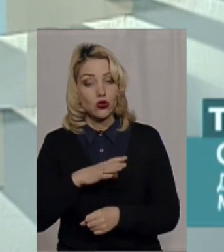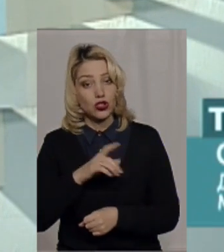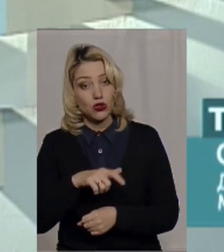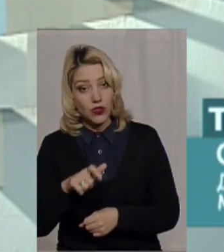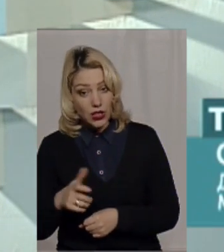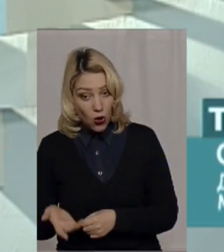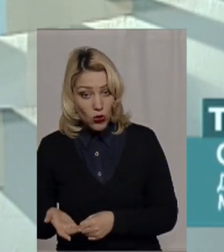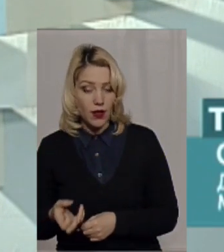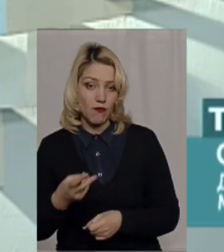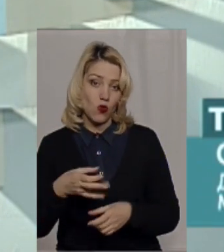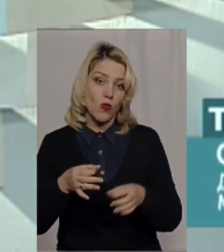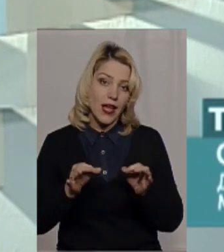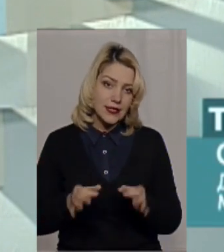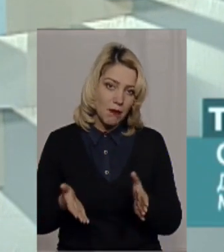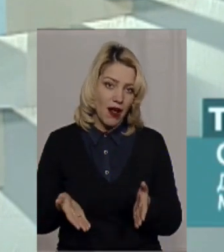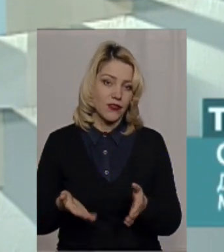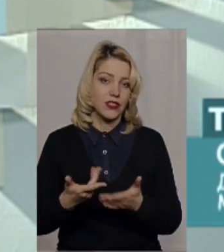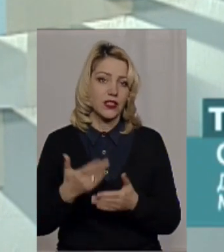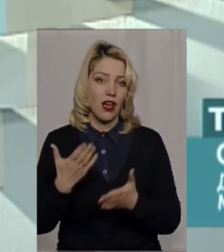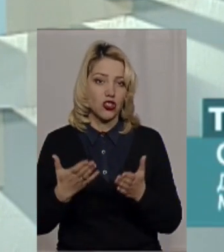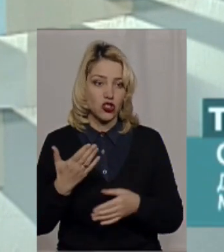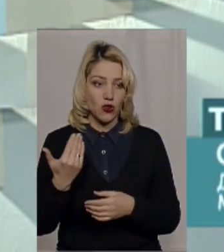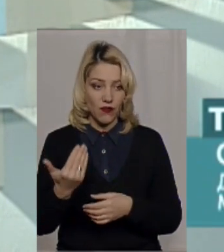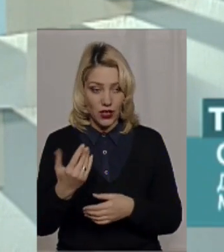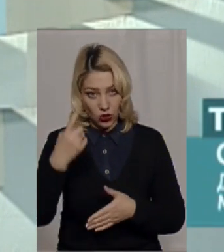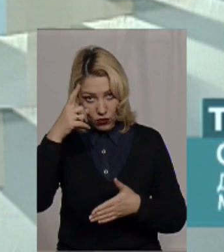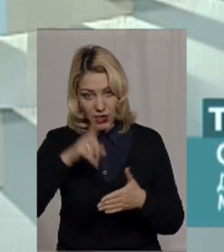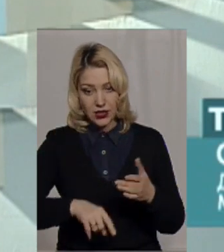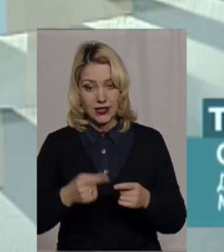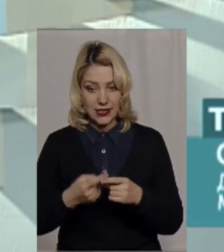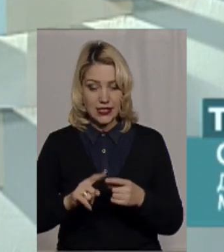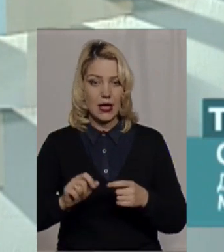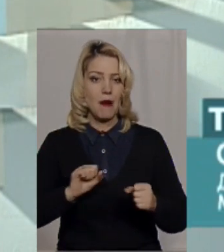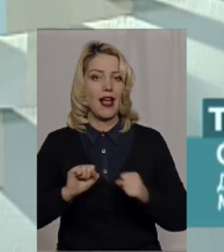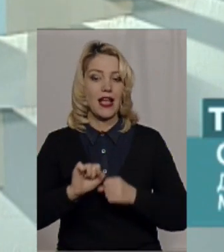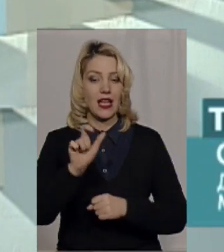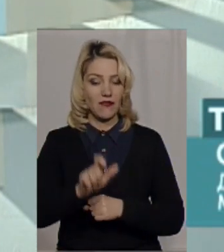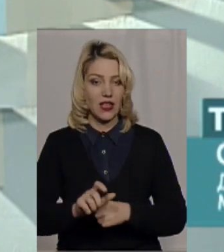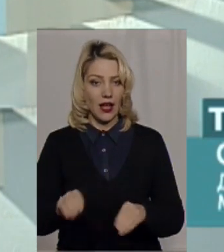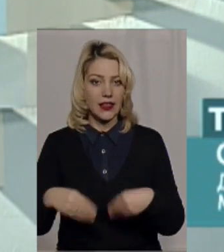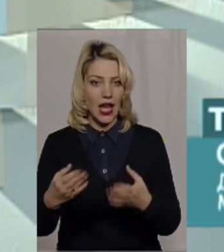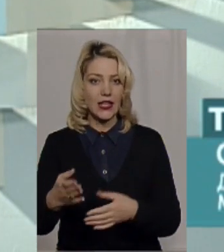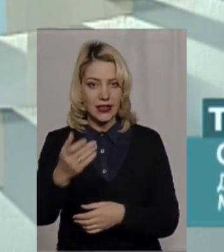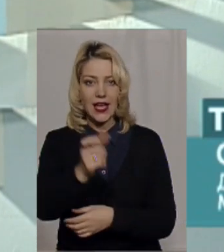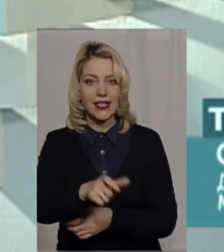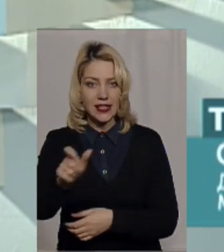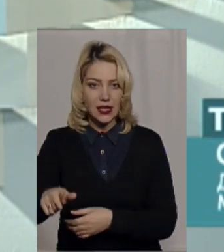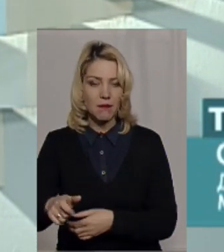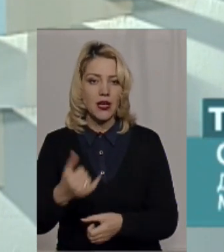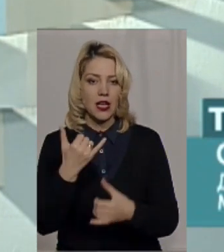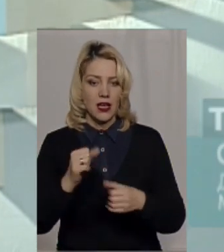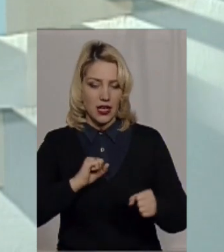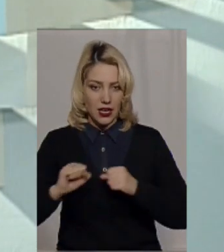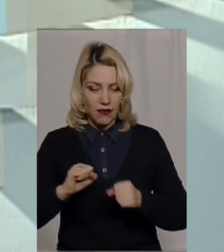людям? Ну, насправді, я хочу сказати, що якщо ви довіряли цим керівникам, дайте їм зараз можливість почати